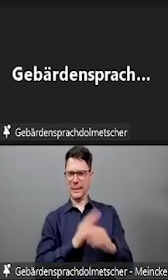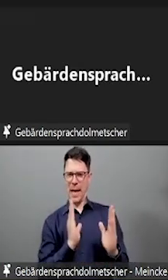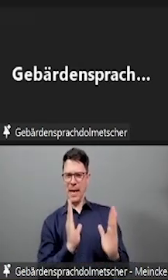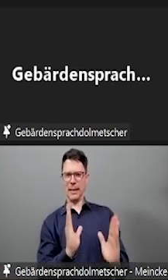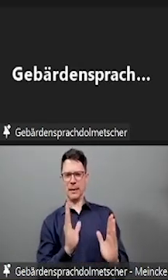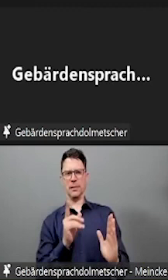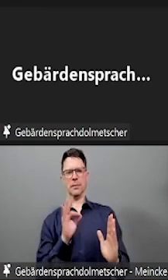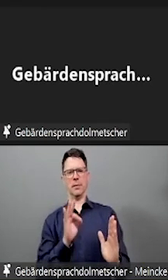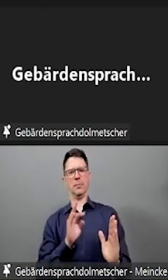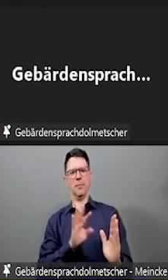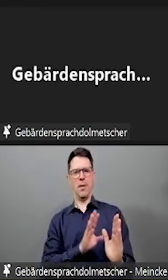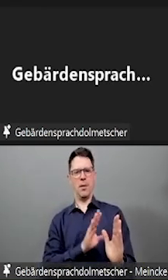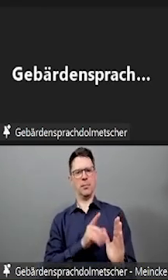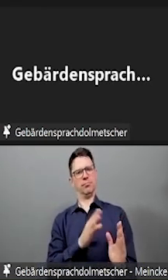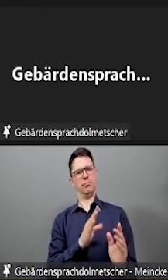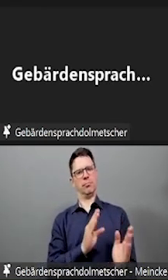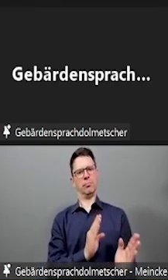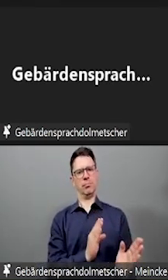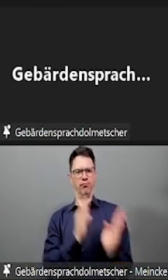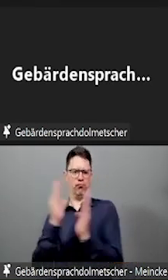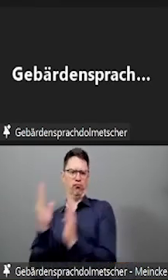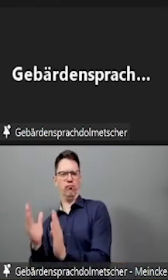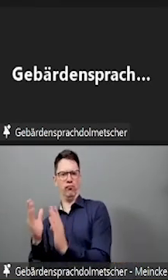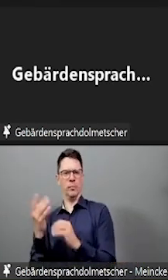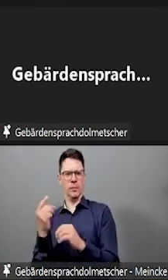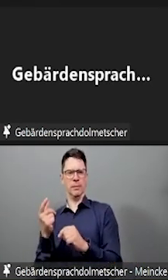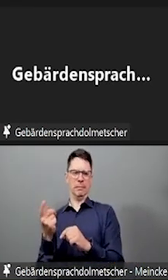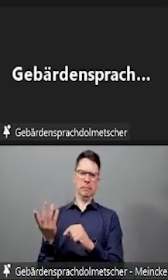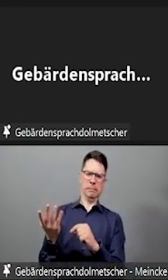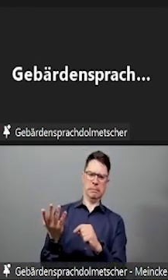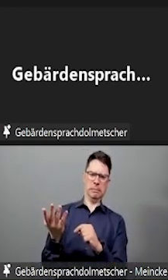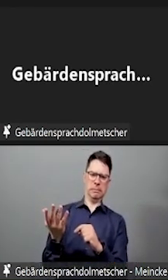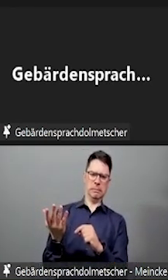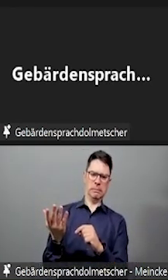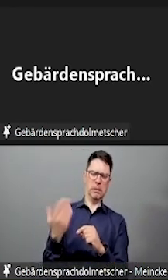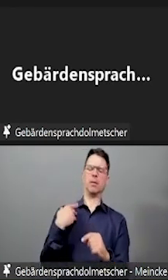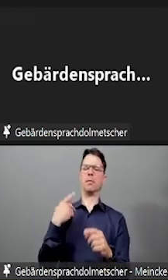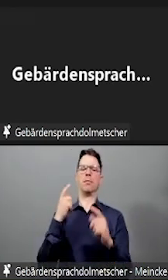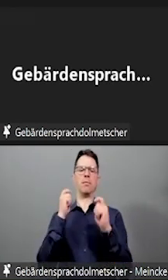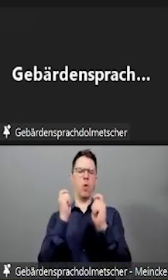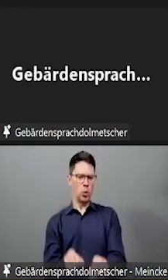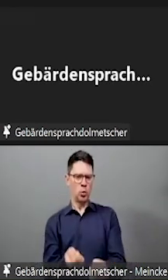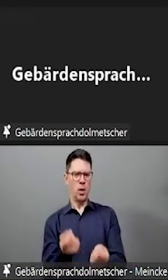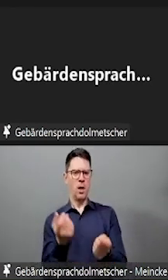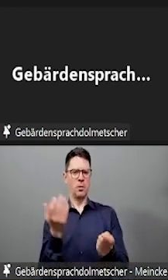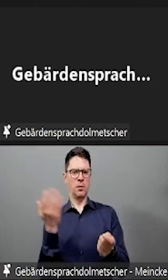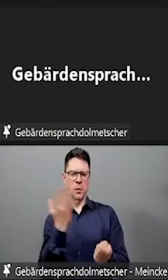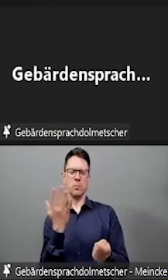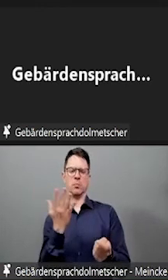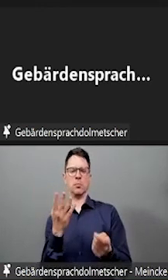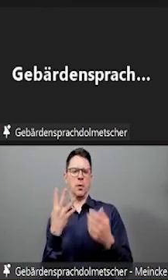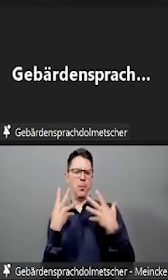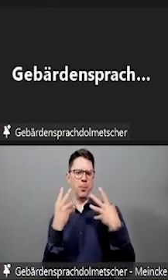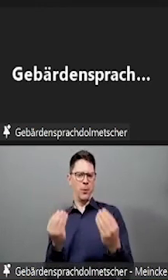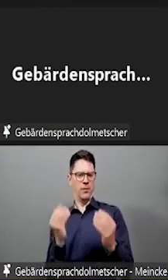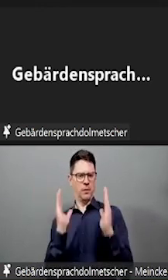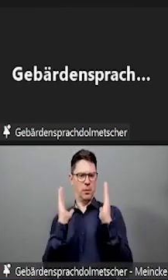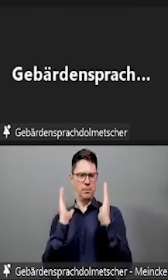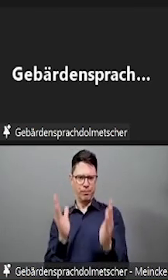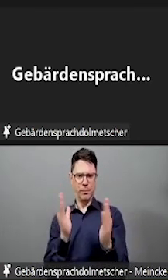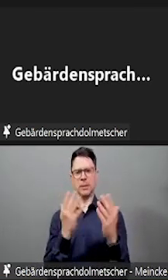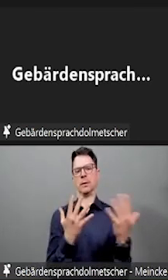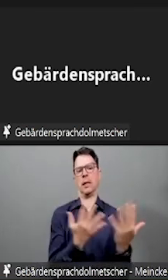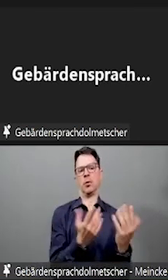der einzelne Lehrende, der da dann in der Verantwortung steht, sondern da geht es auch um Absprachen oder je nachdem, wer auch den Klausurenplan dann